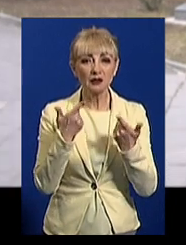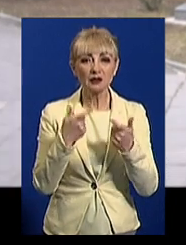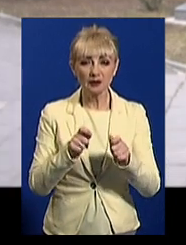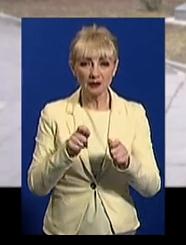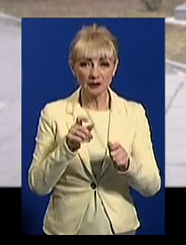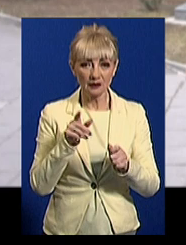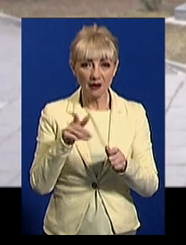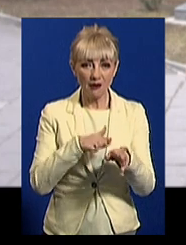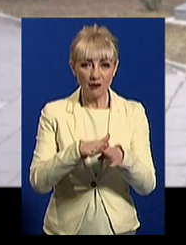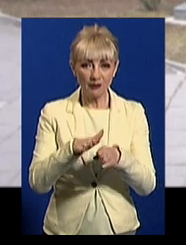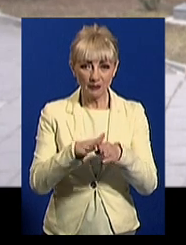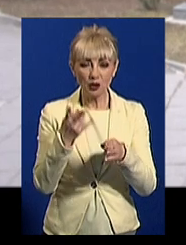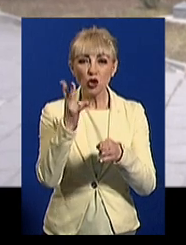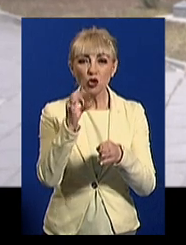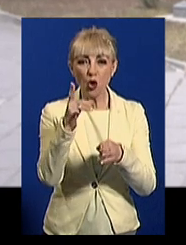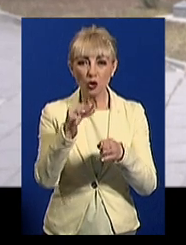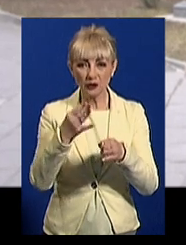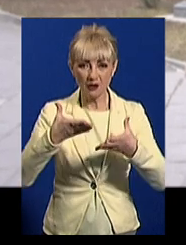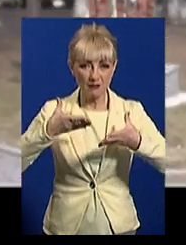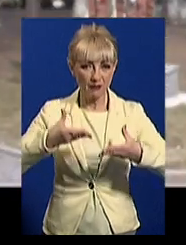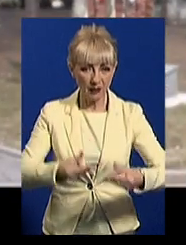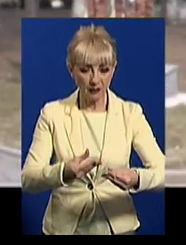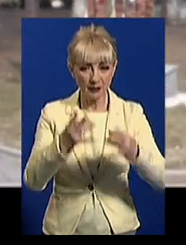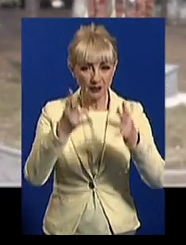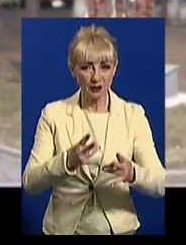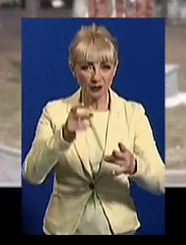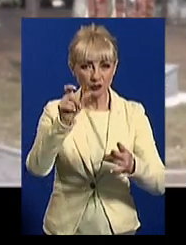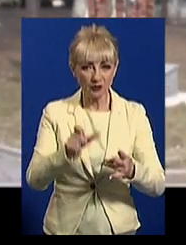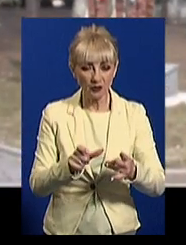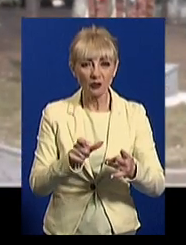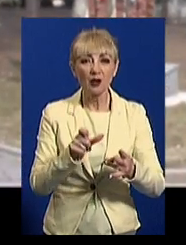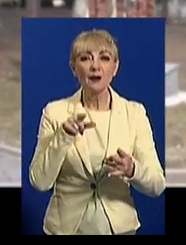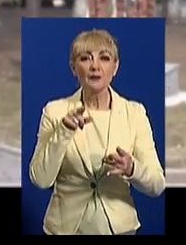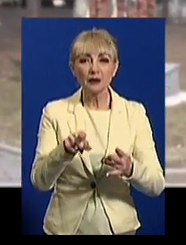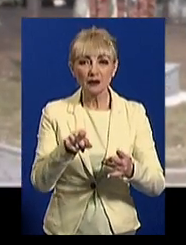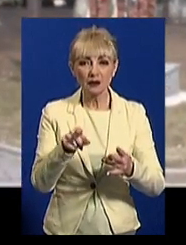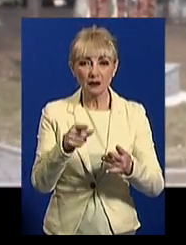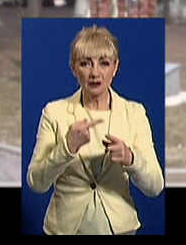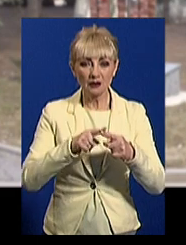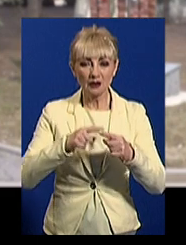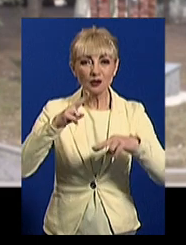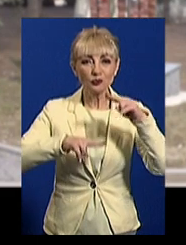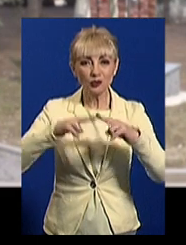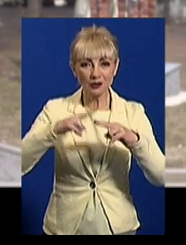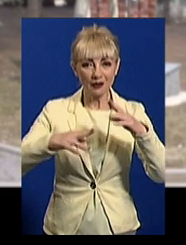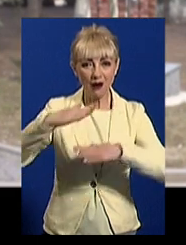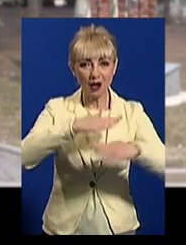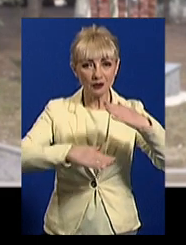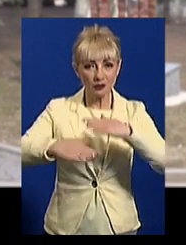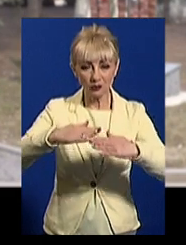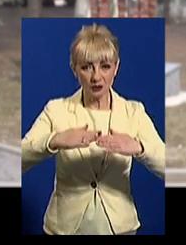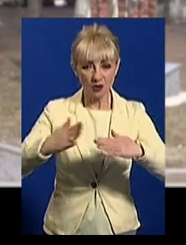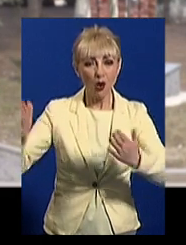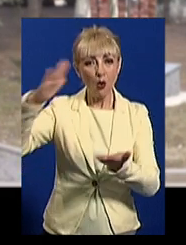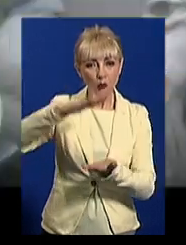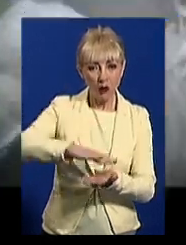затиснуті ноги постраждалому. Затисло уламками будівельних конструкцій перекриття та